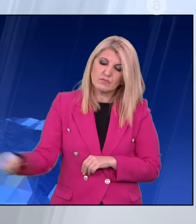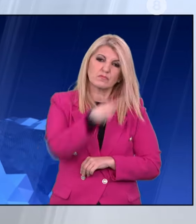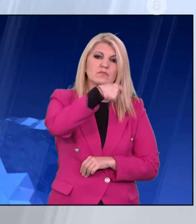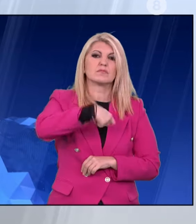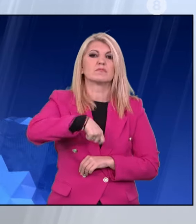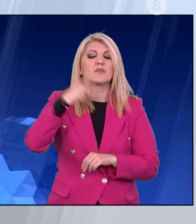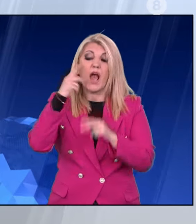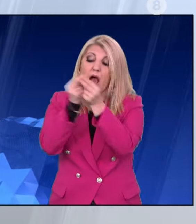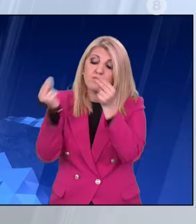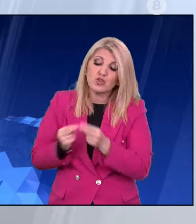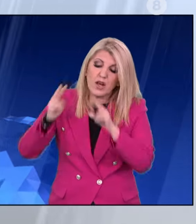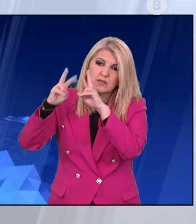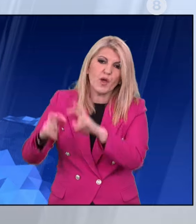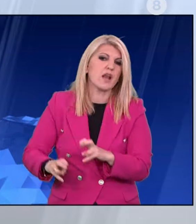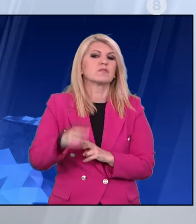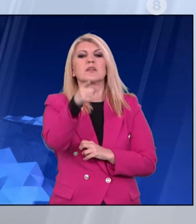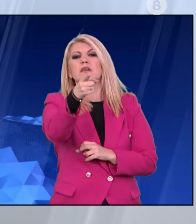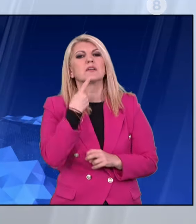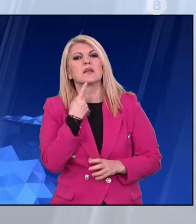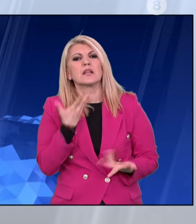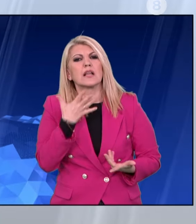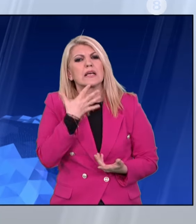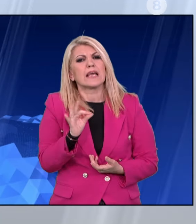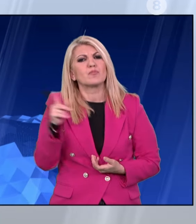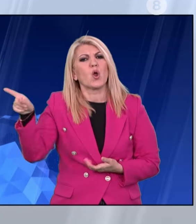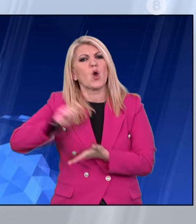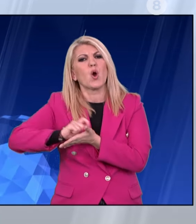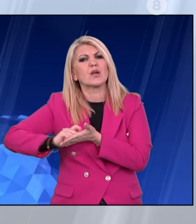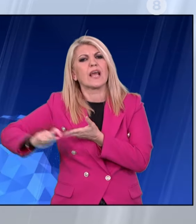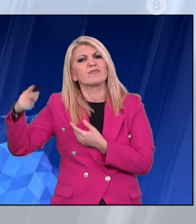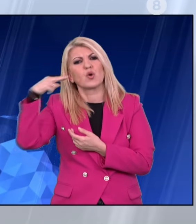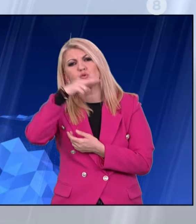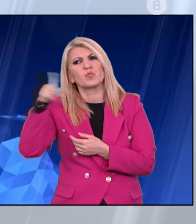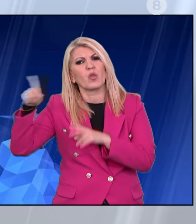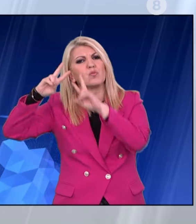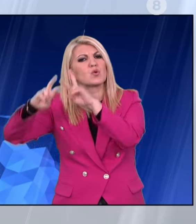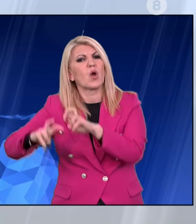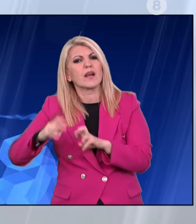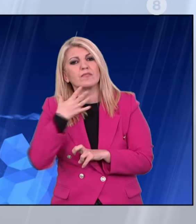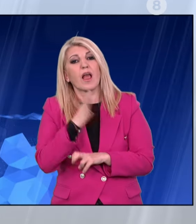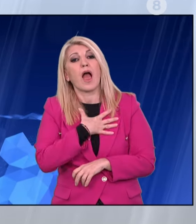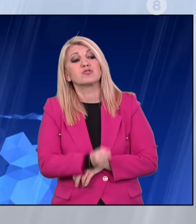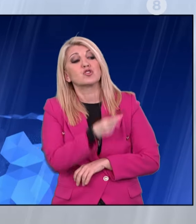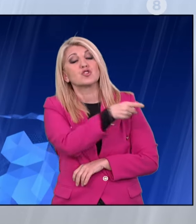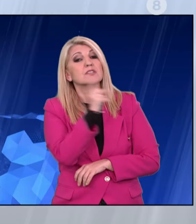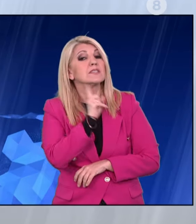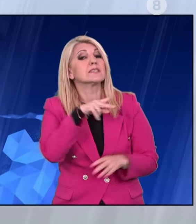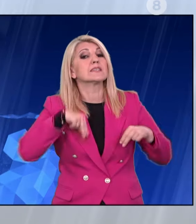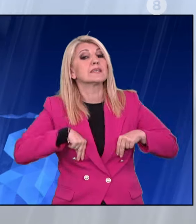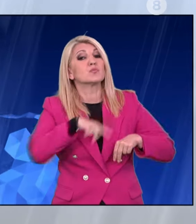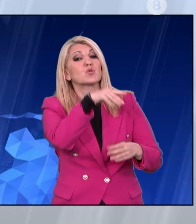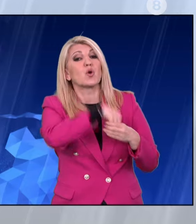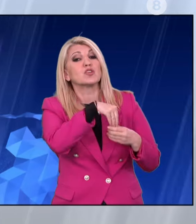έκανε έρευνα το Μαξίμου, δεν εμπιστεύονταν την κυρία Νίκη Κεραμέων, είναι υποκλοπή προσωπικών